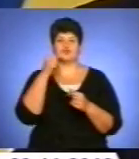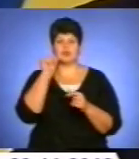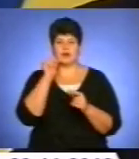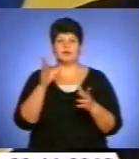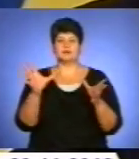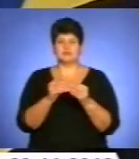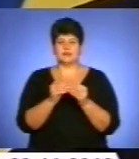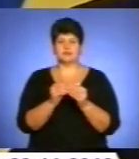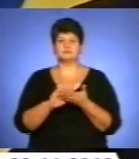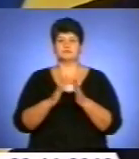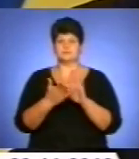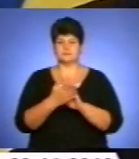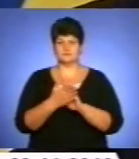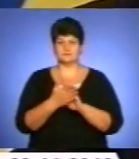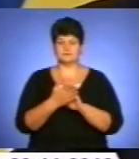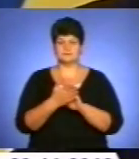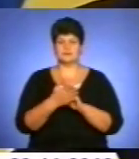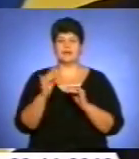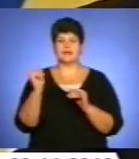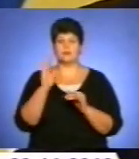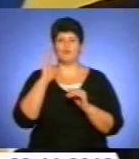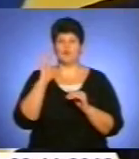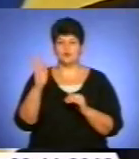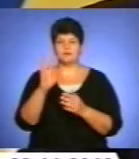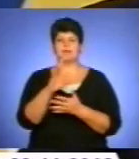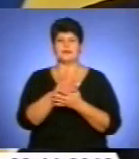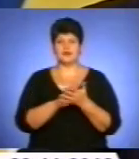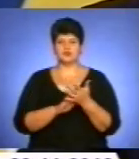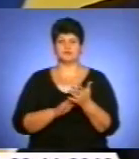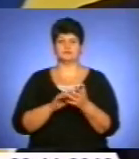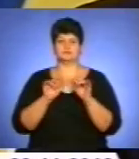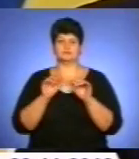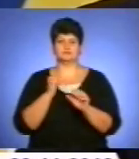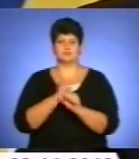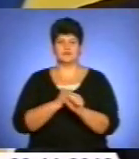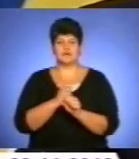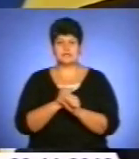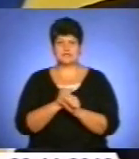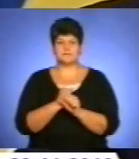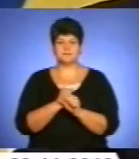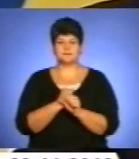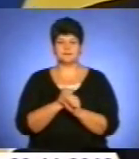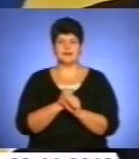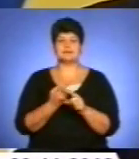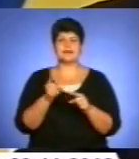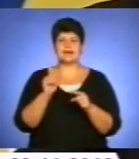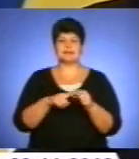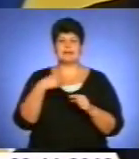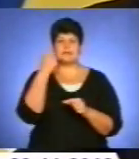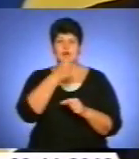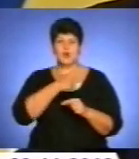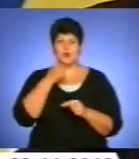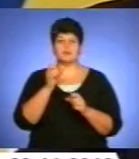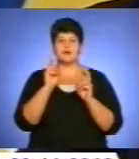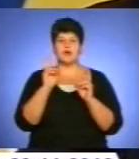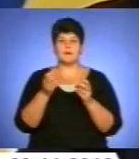взаємопонимання і будемо далі двигатися. Ну, за цей год, як позитив,